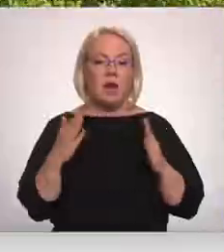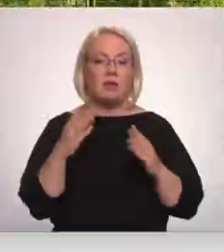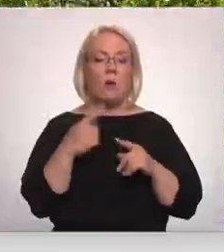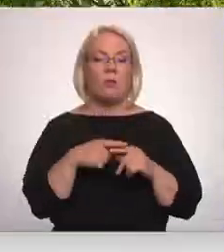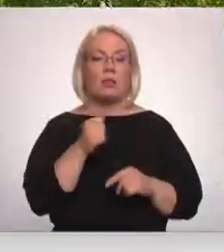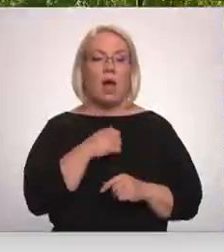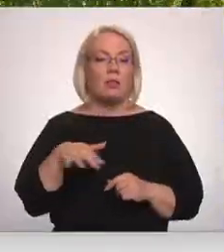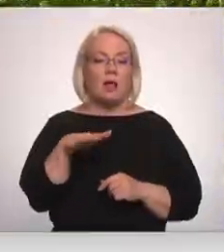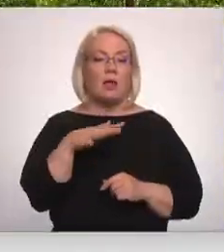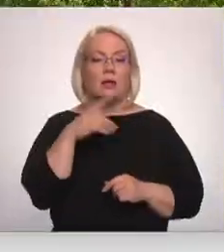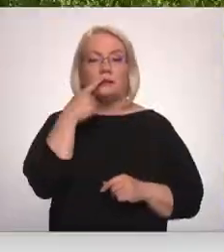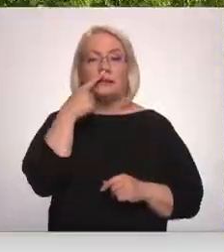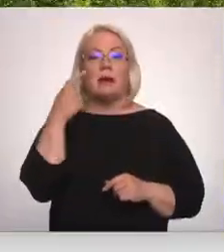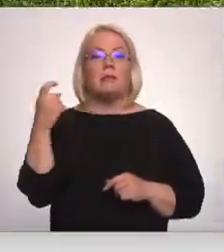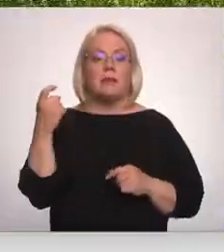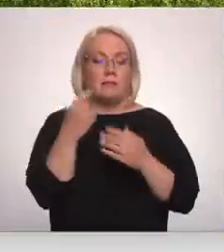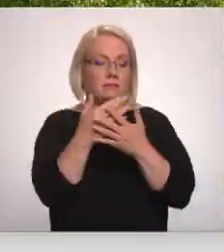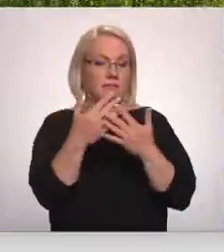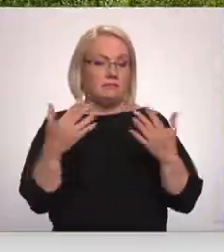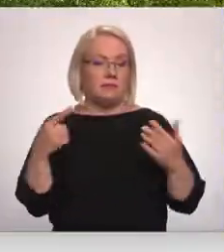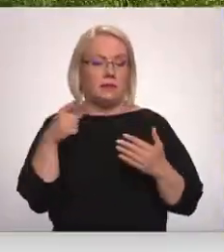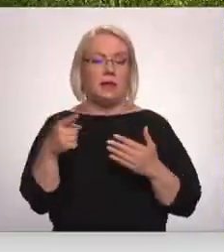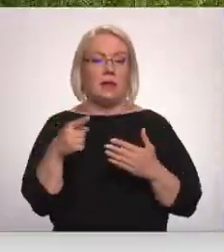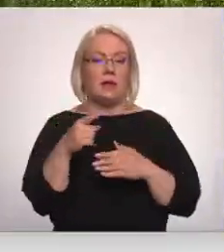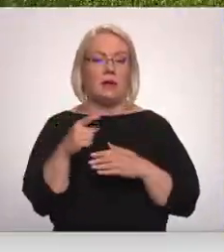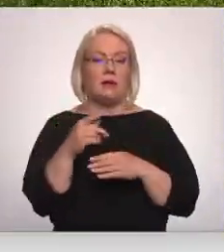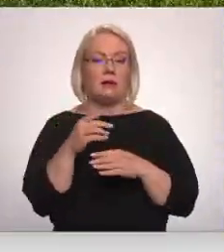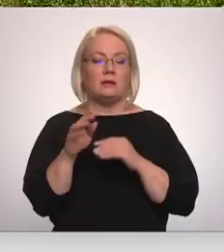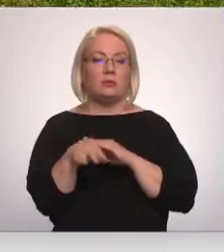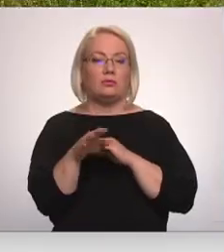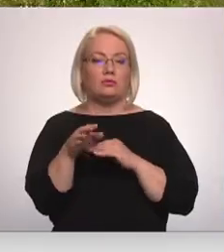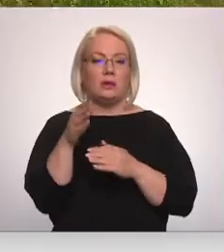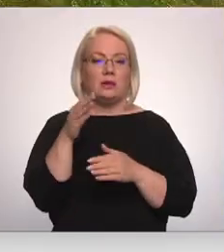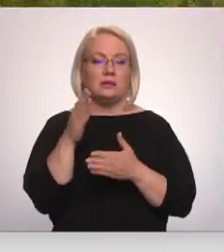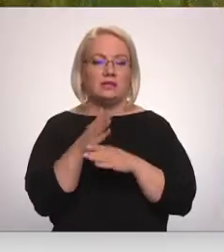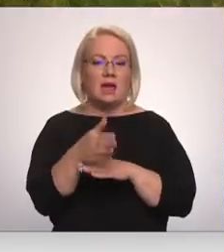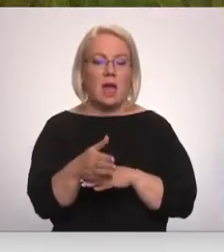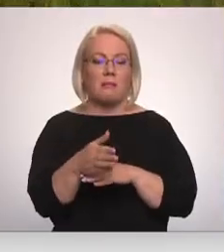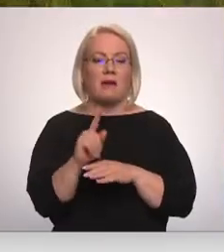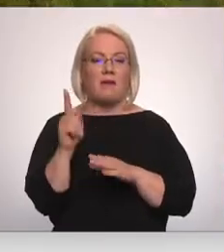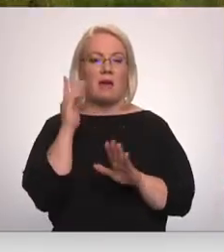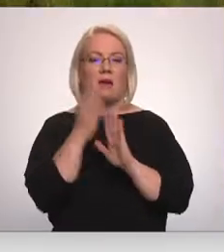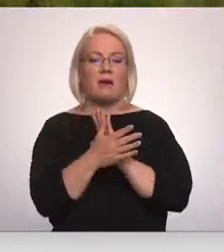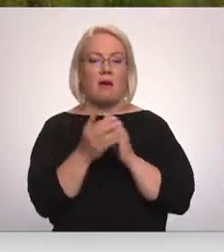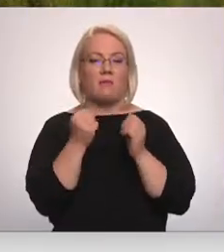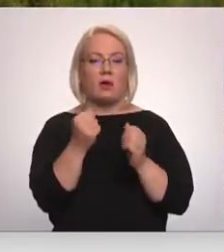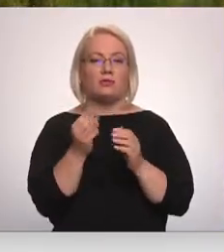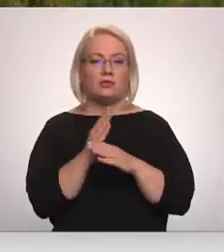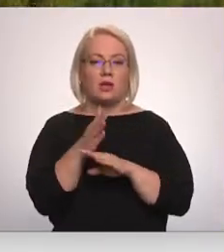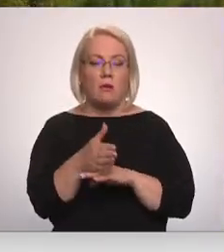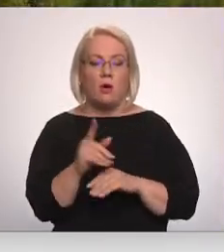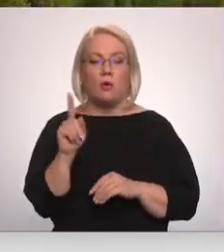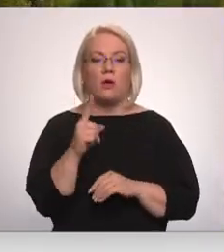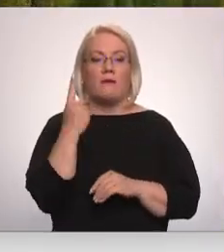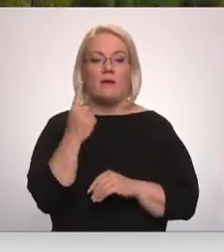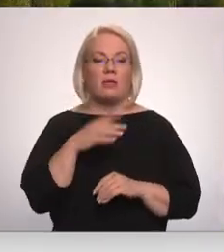tā saucamā ciemie, jeb skraiciem, jeb sāģas, kuros ir pa trīs, pa četrām